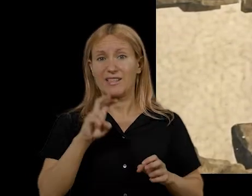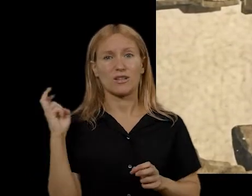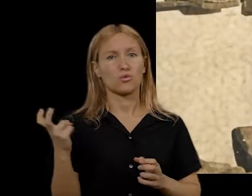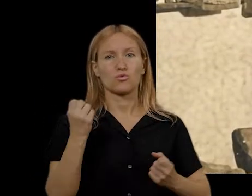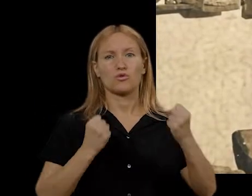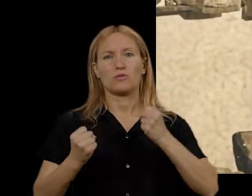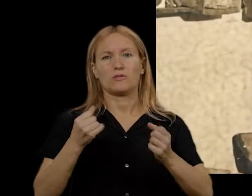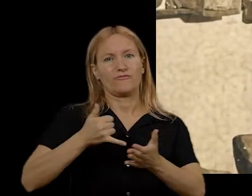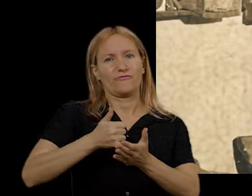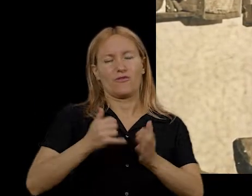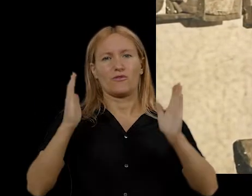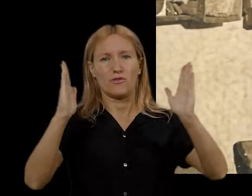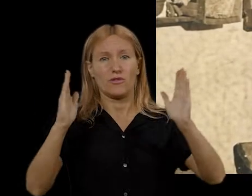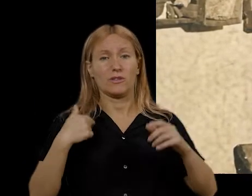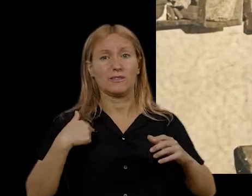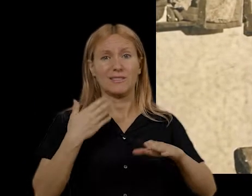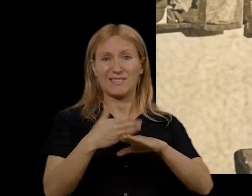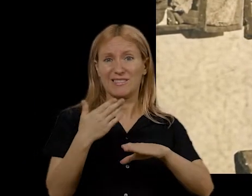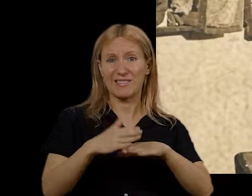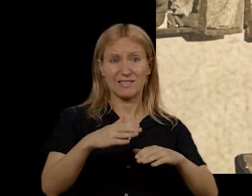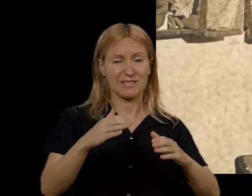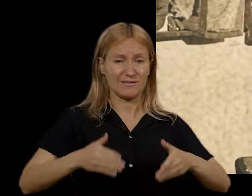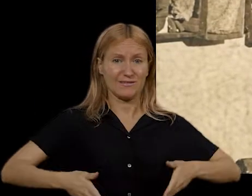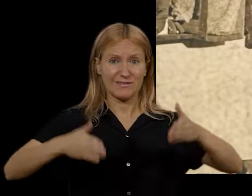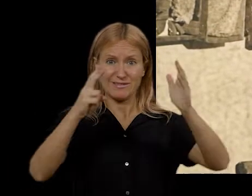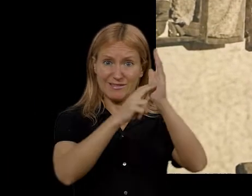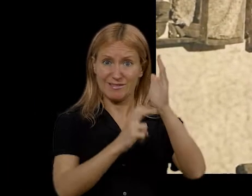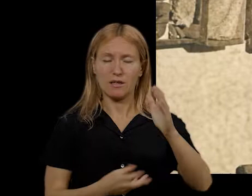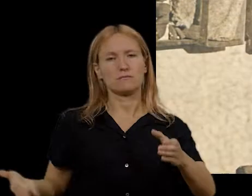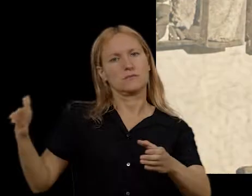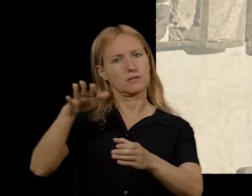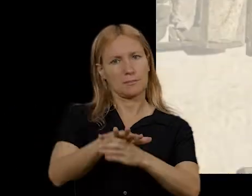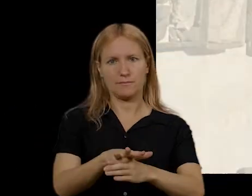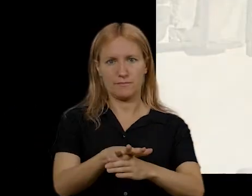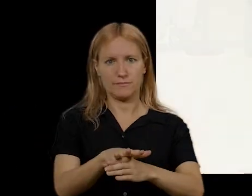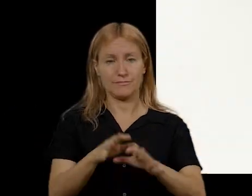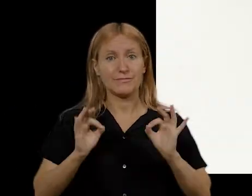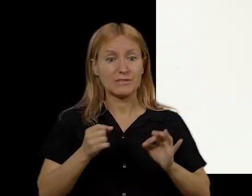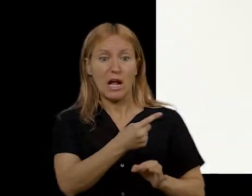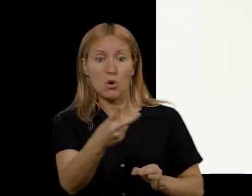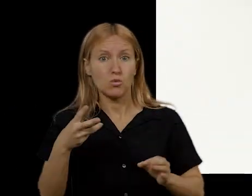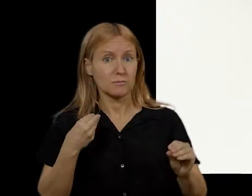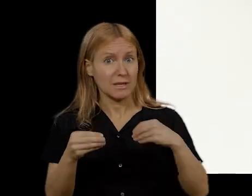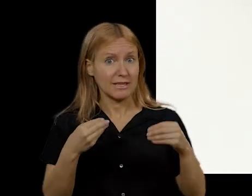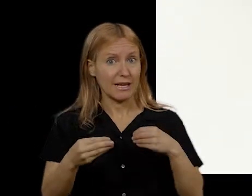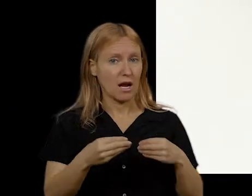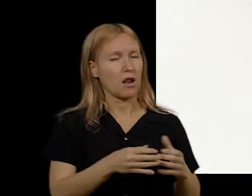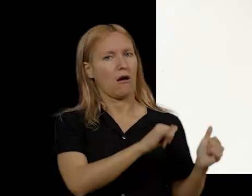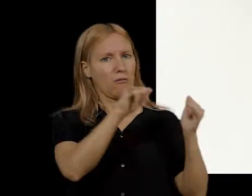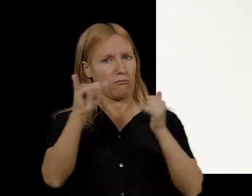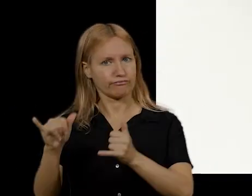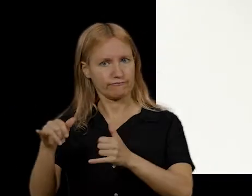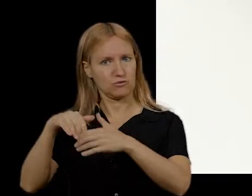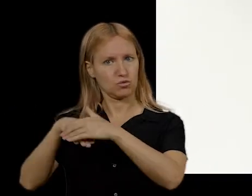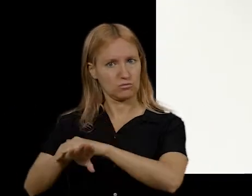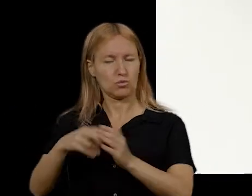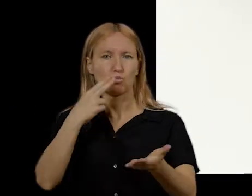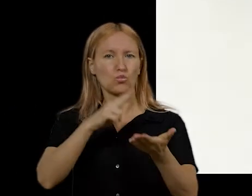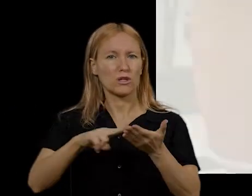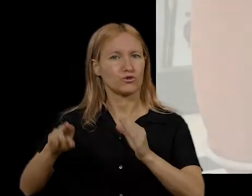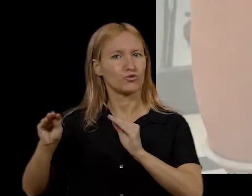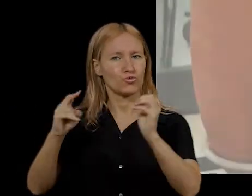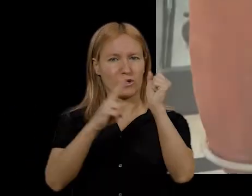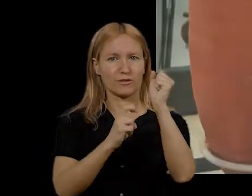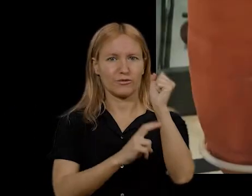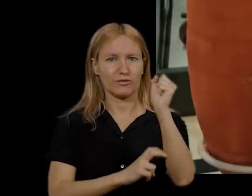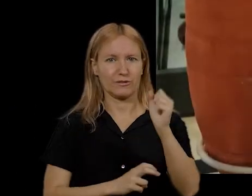Degut als pocs recursos econòmics del moment, les restes immobles del jaciment foren cobertes de nou i part d'aquells materials trobats van passar a formar part de la